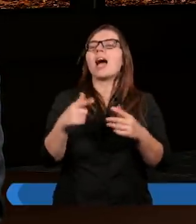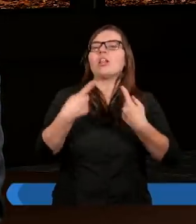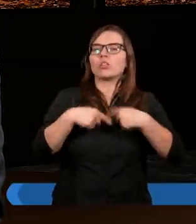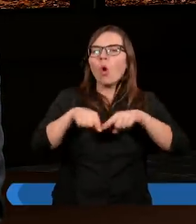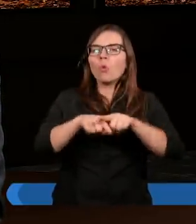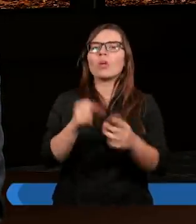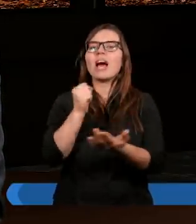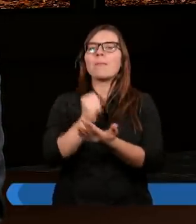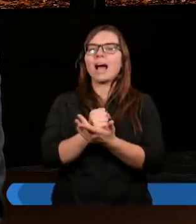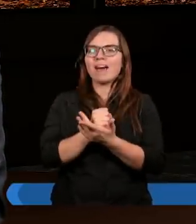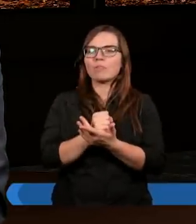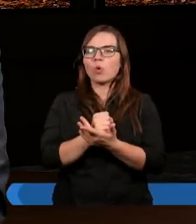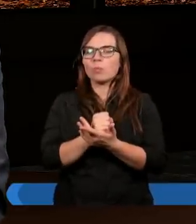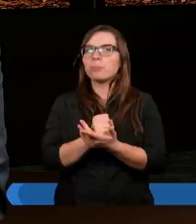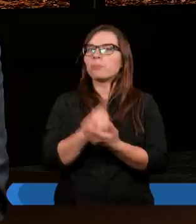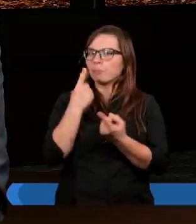prawo.